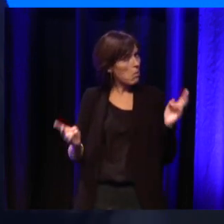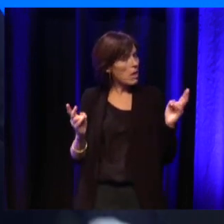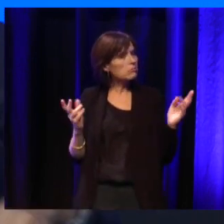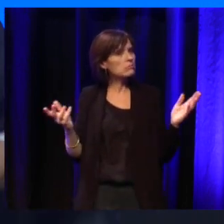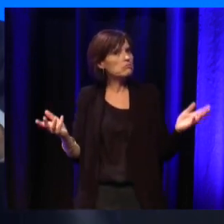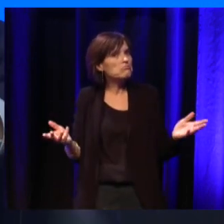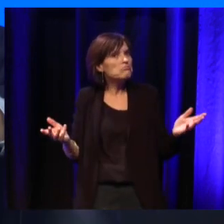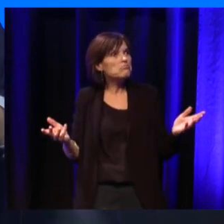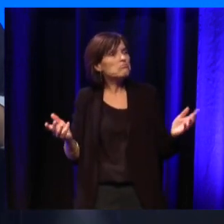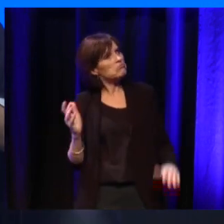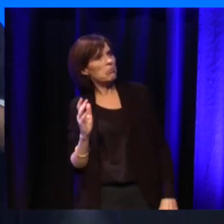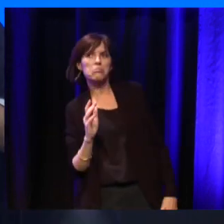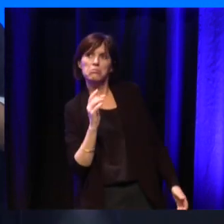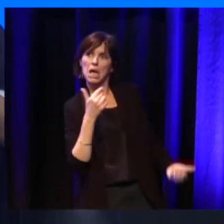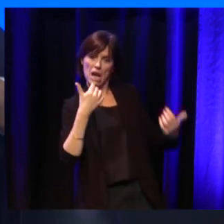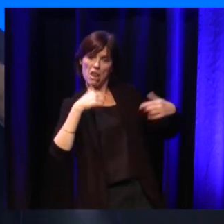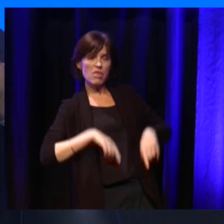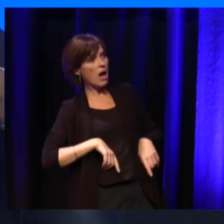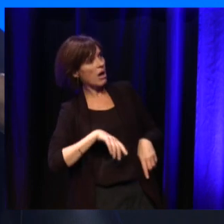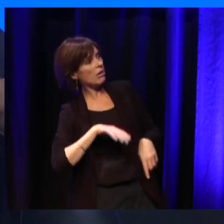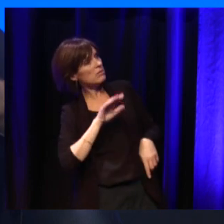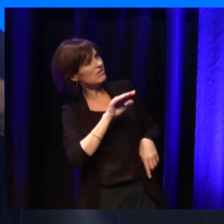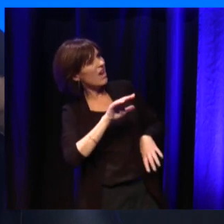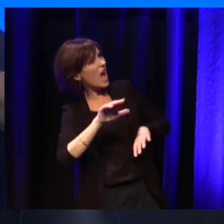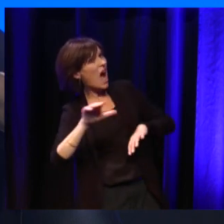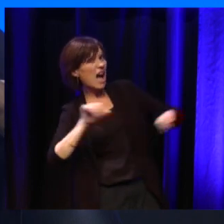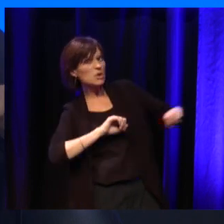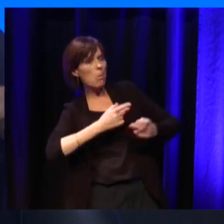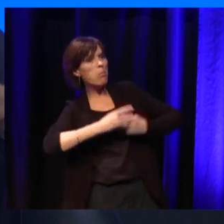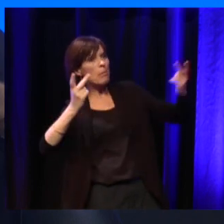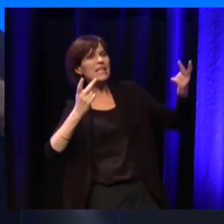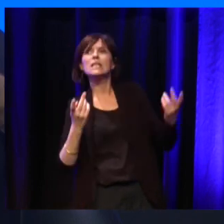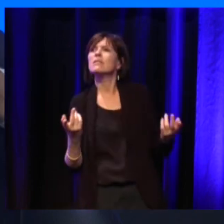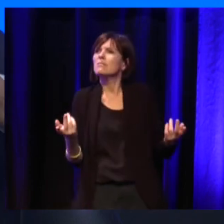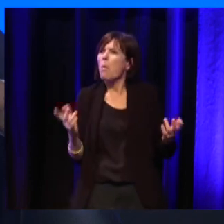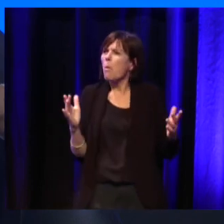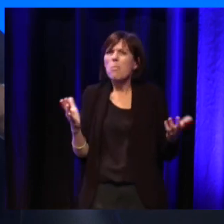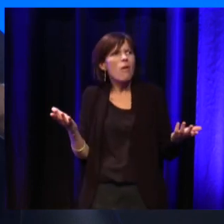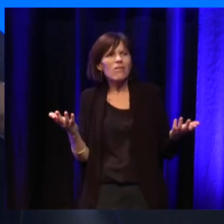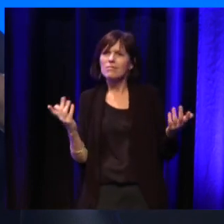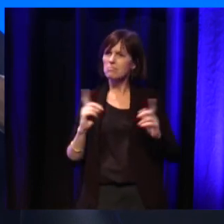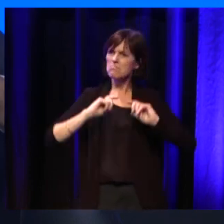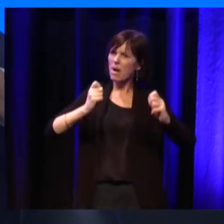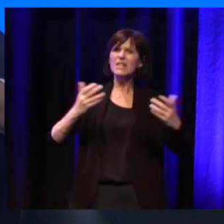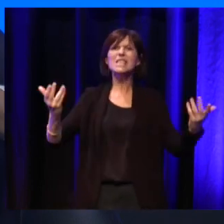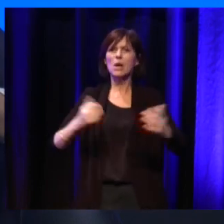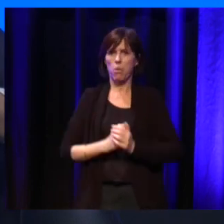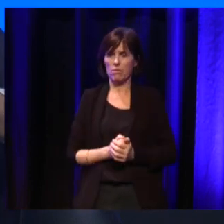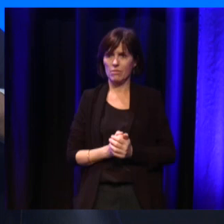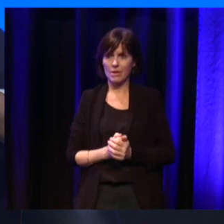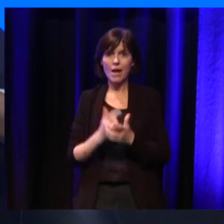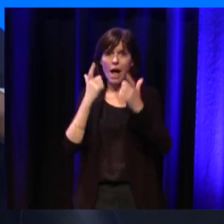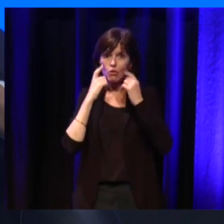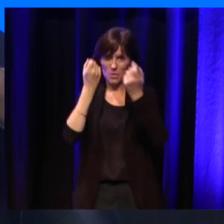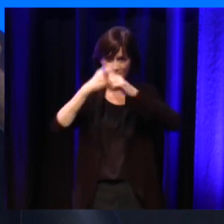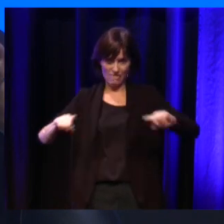l'action publique et je me suis dit je vais la définir par trois antonymes parce que l'action publique, c'est différent de l'action politique.